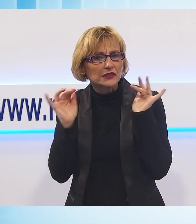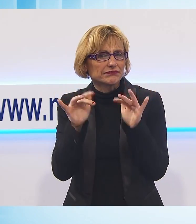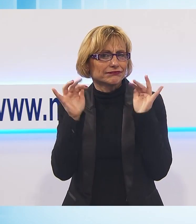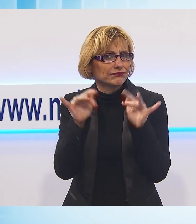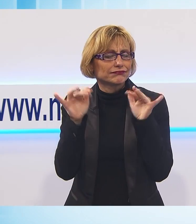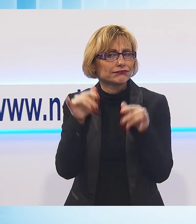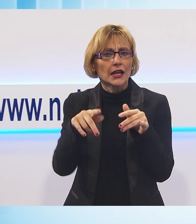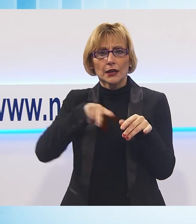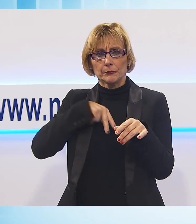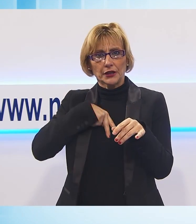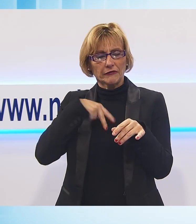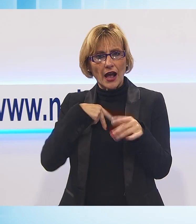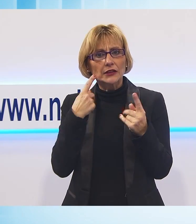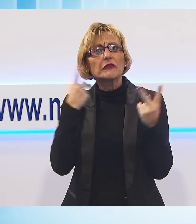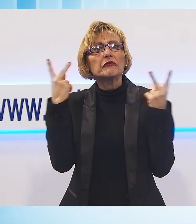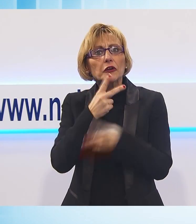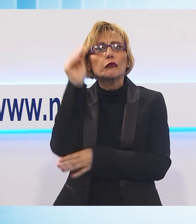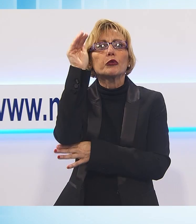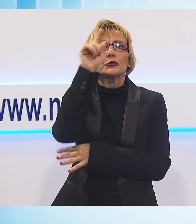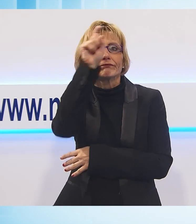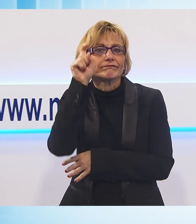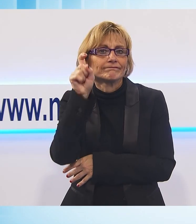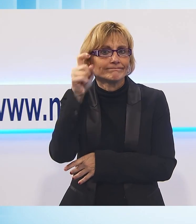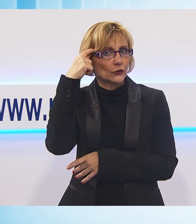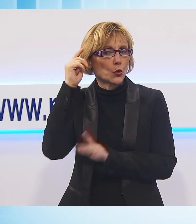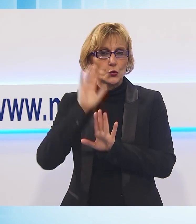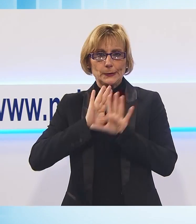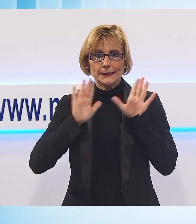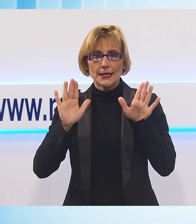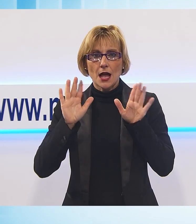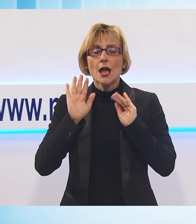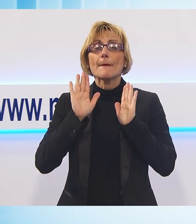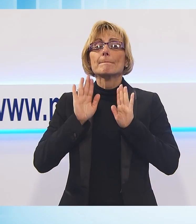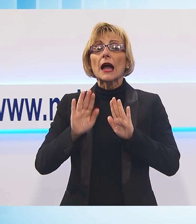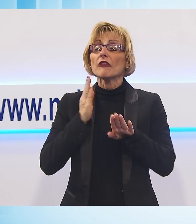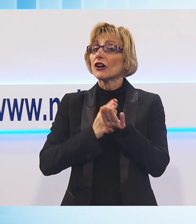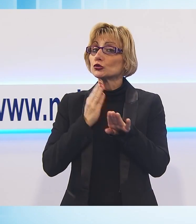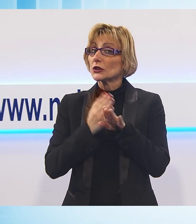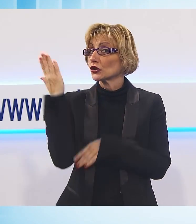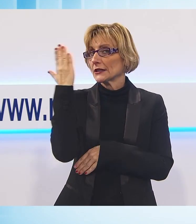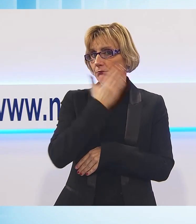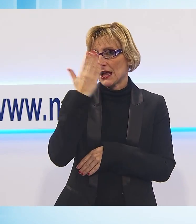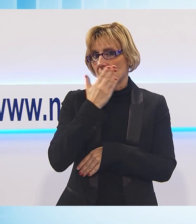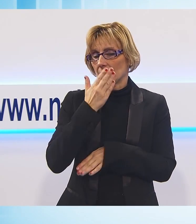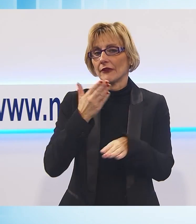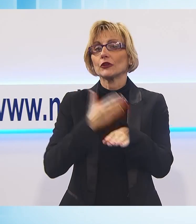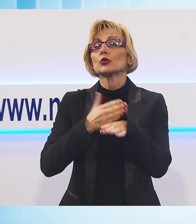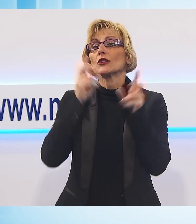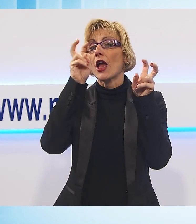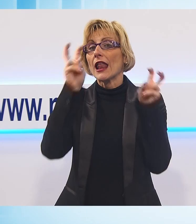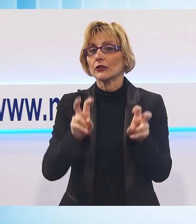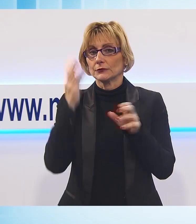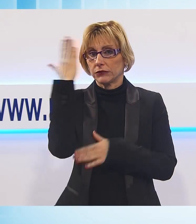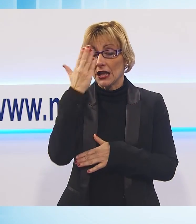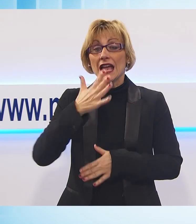piattaforme private non sappiamo che fine faranno, ma la fatturazione è sbagliata, la fatturazione elettronica esiste